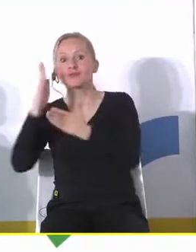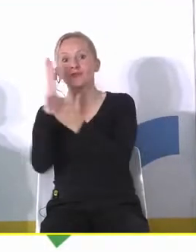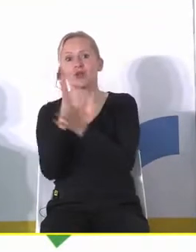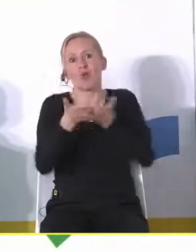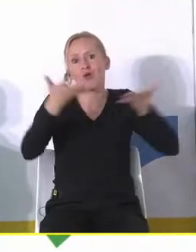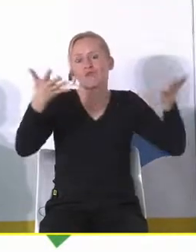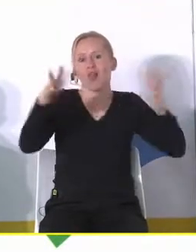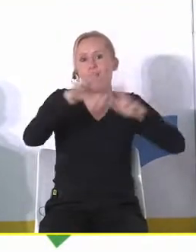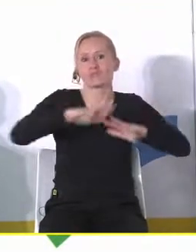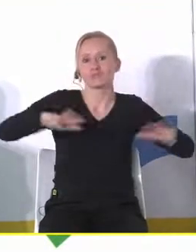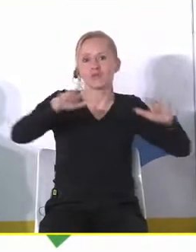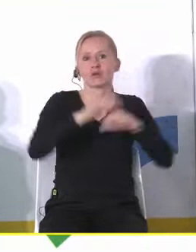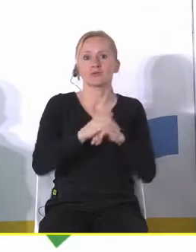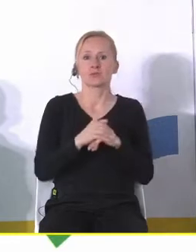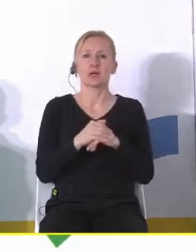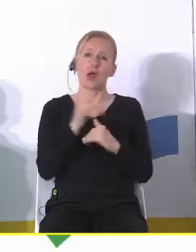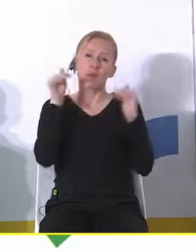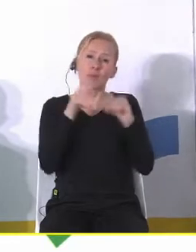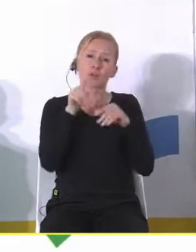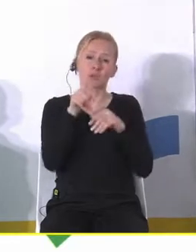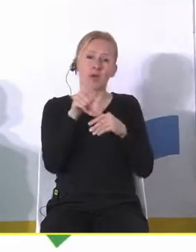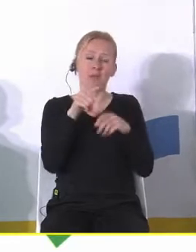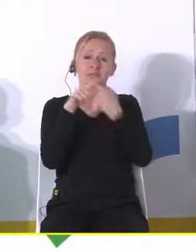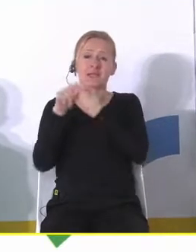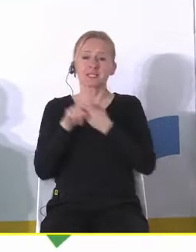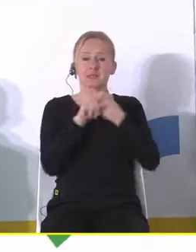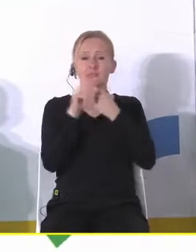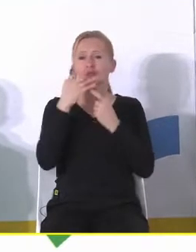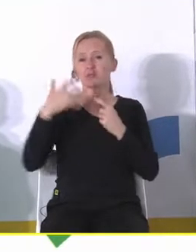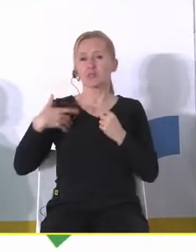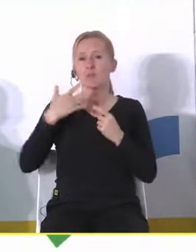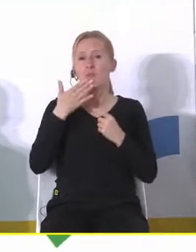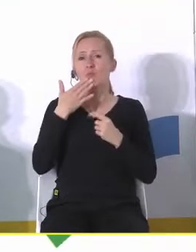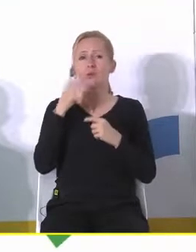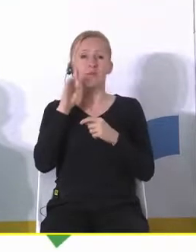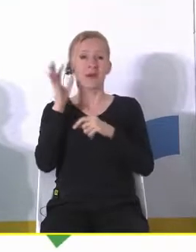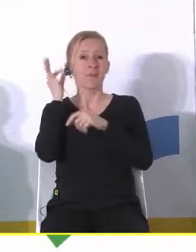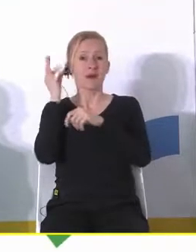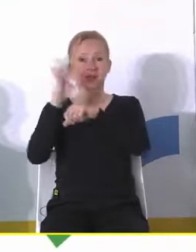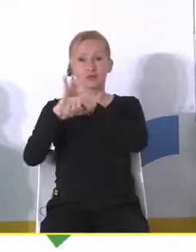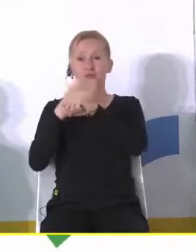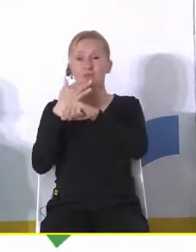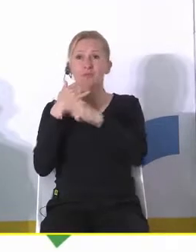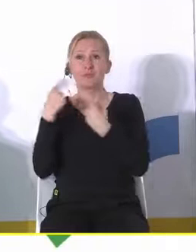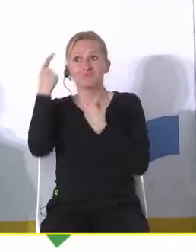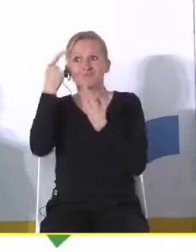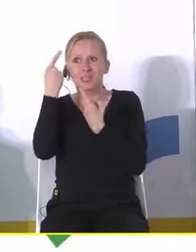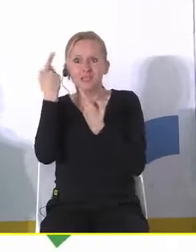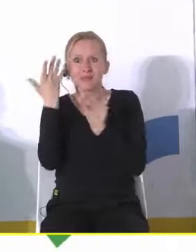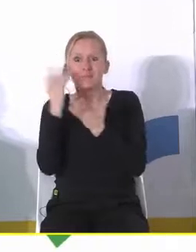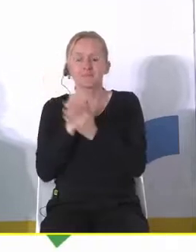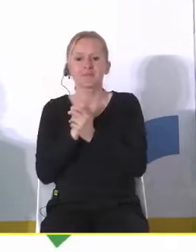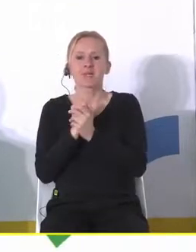to ja takie mam wrażenie że być może to właśnie wynika z tego o czym powiedzieliśmy chyba pani doktor mówiła że wszystkim się wydaje czy czy pan profesor